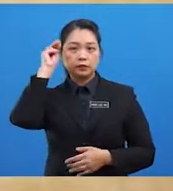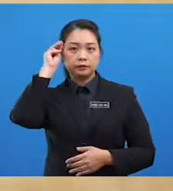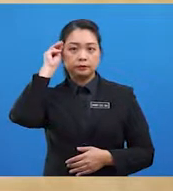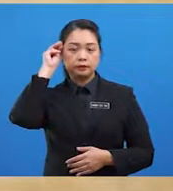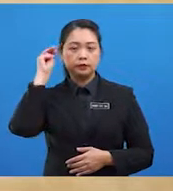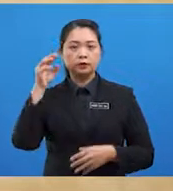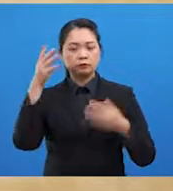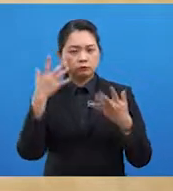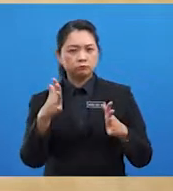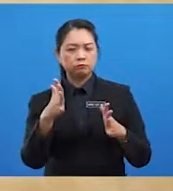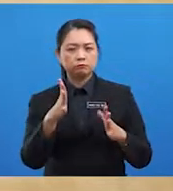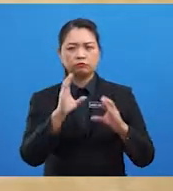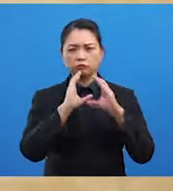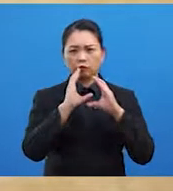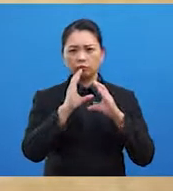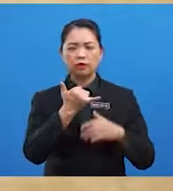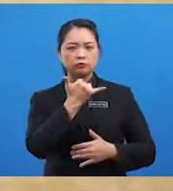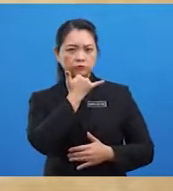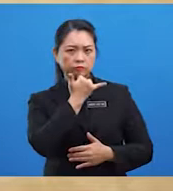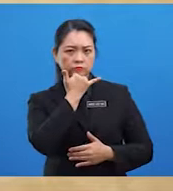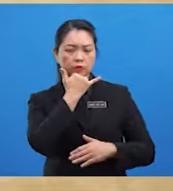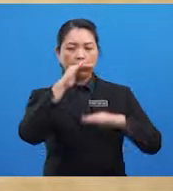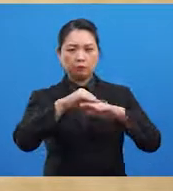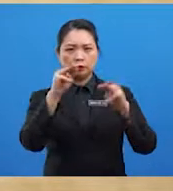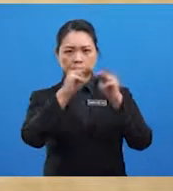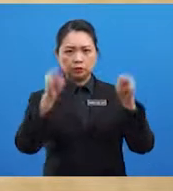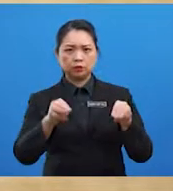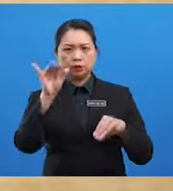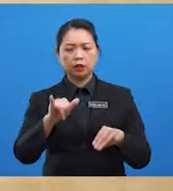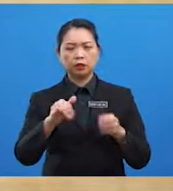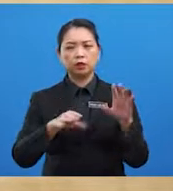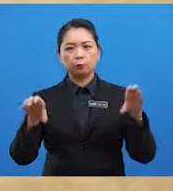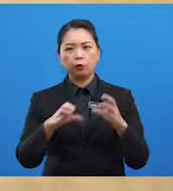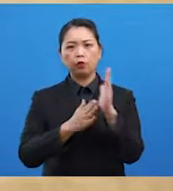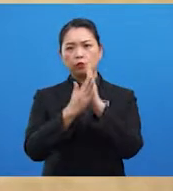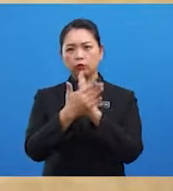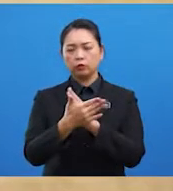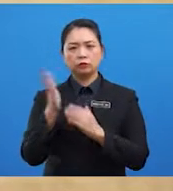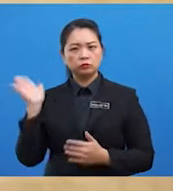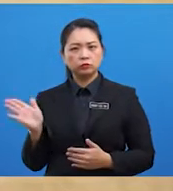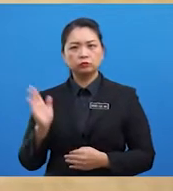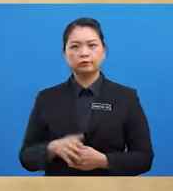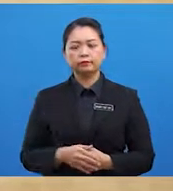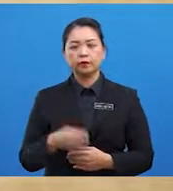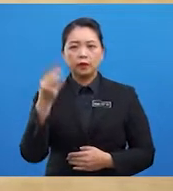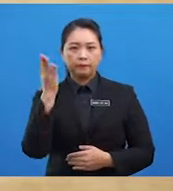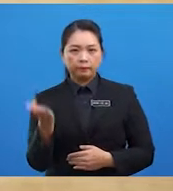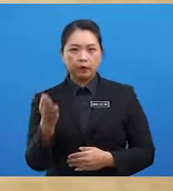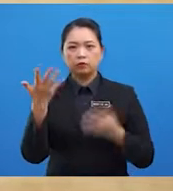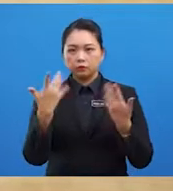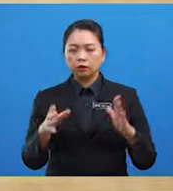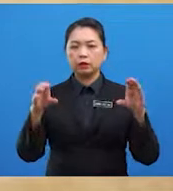telah mengkritik kesilapan peta yang dibuat oleh Ptolemy Beliau telah mencipta